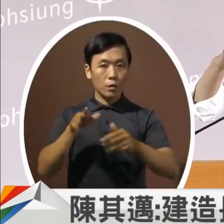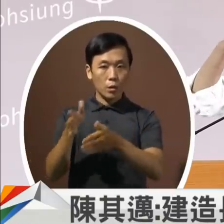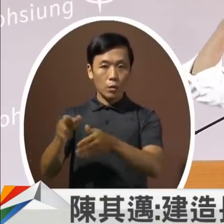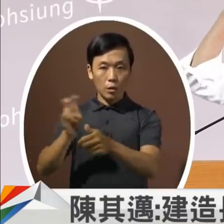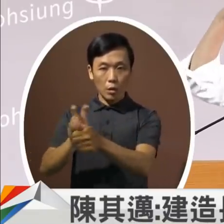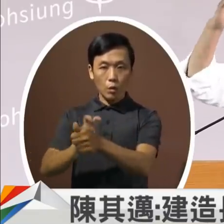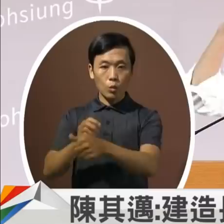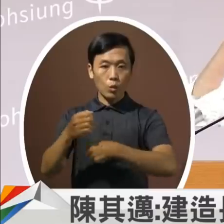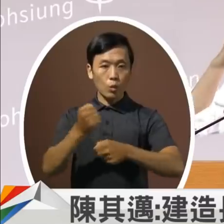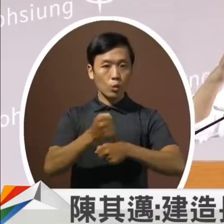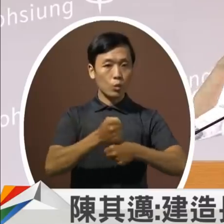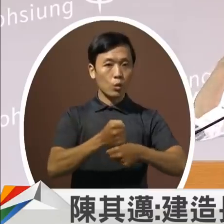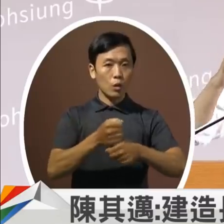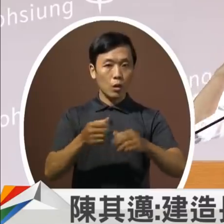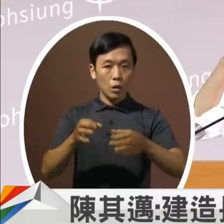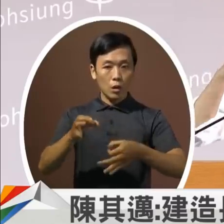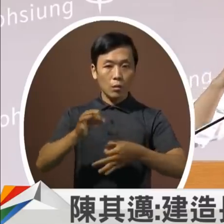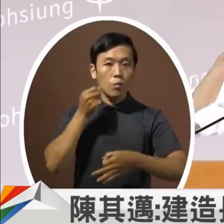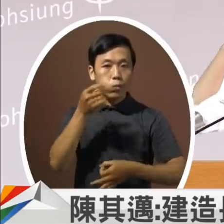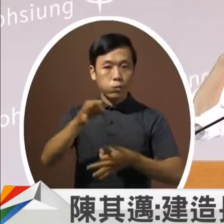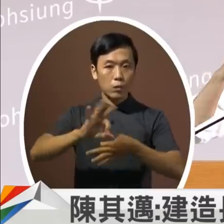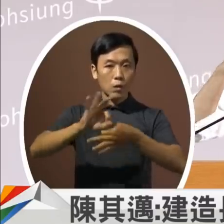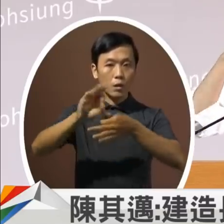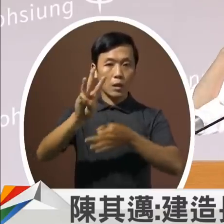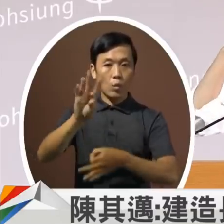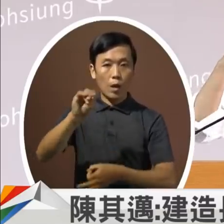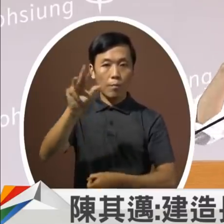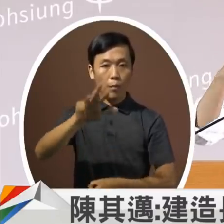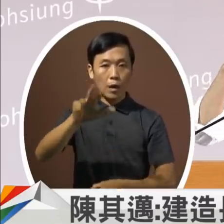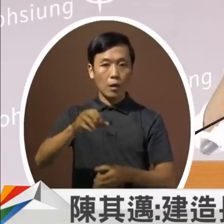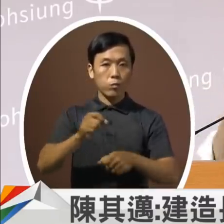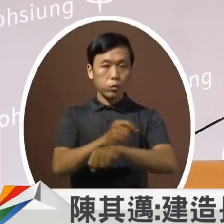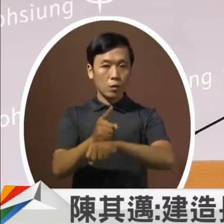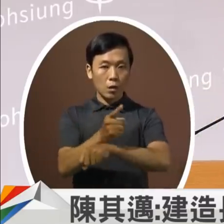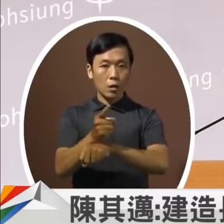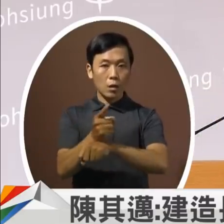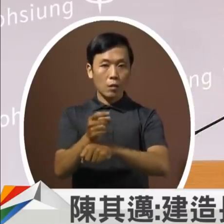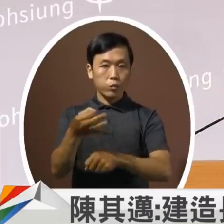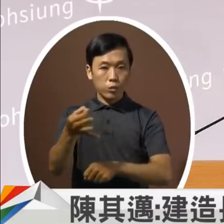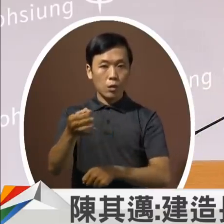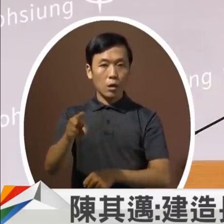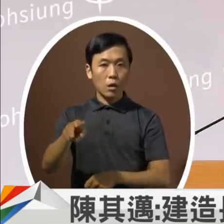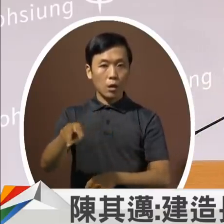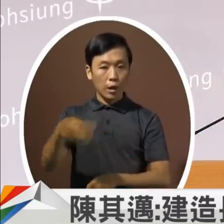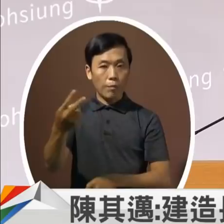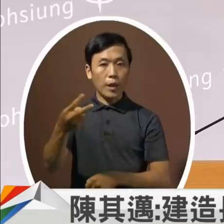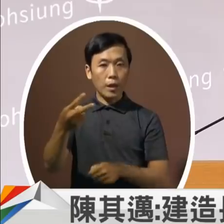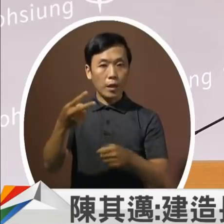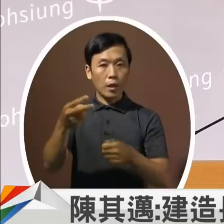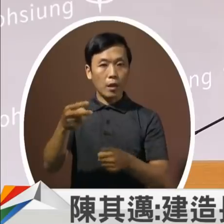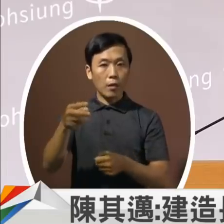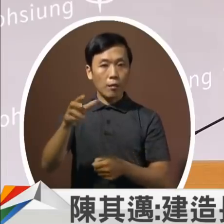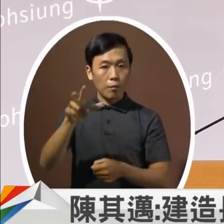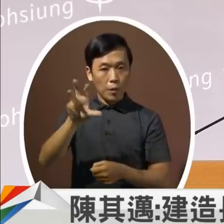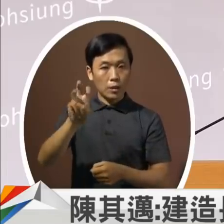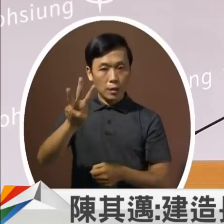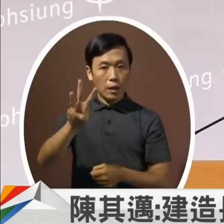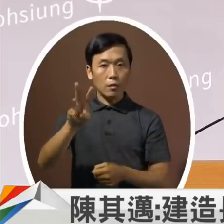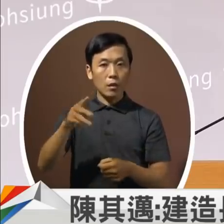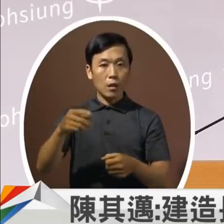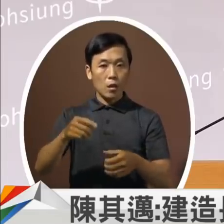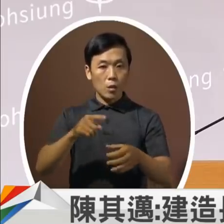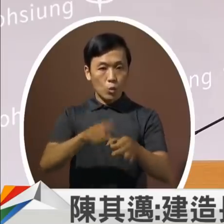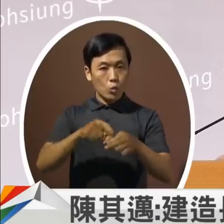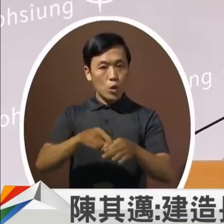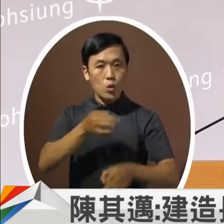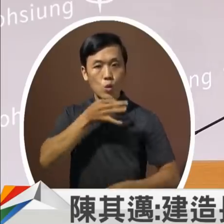资平均提高到3万8时薪提高到223那一方面能够有更稳定的收入那一方面